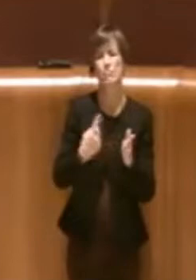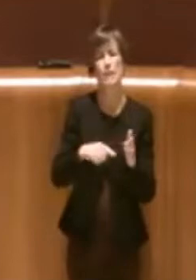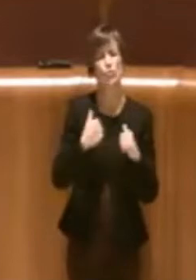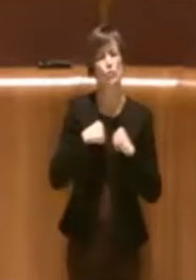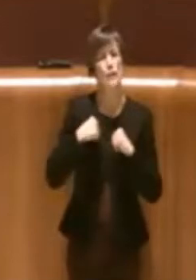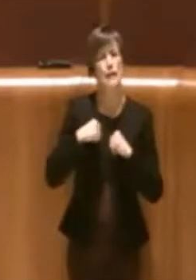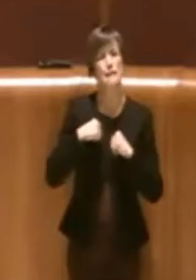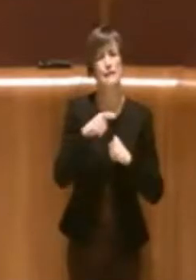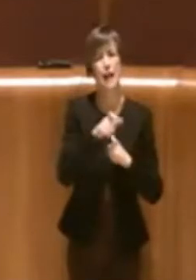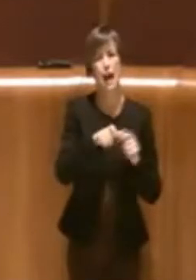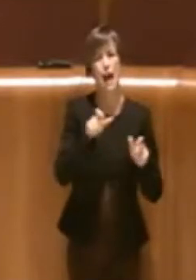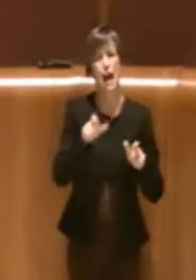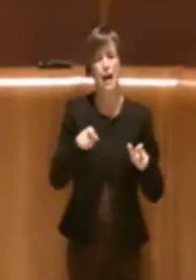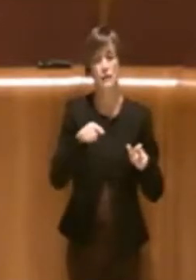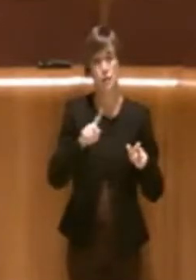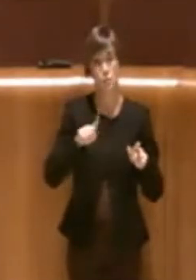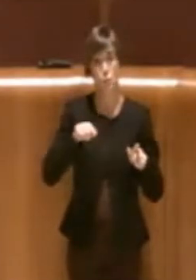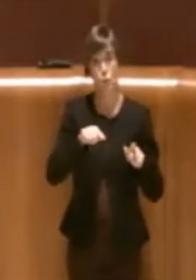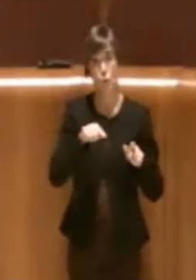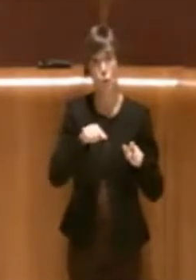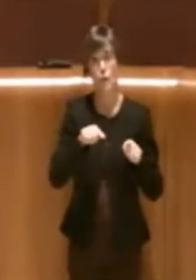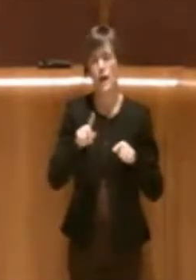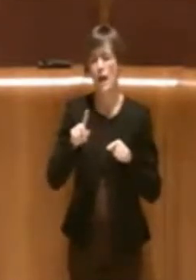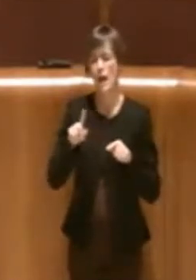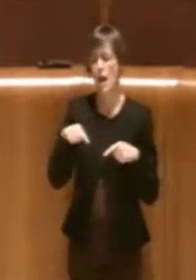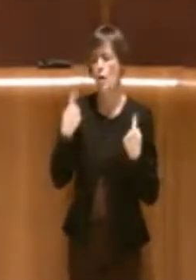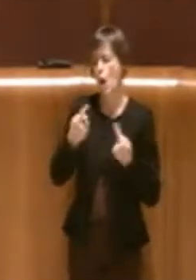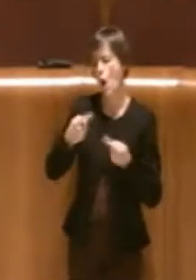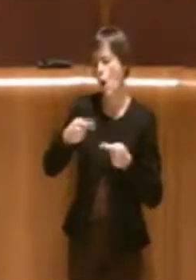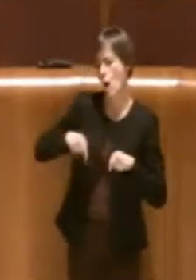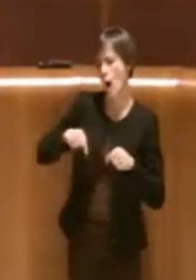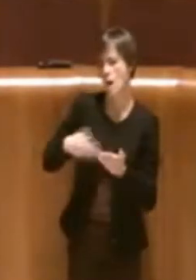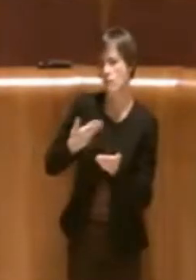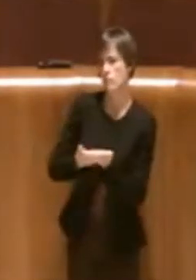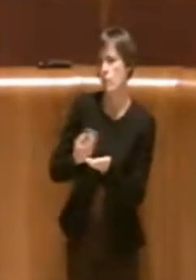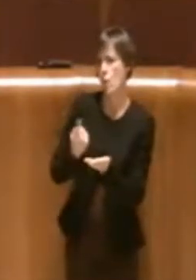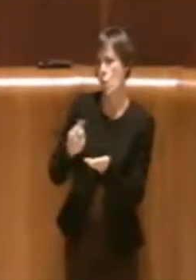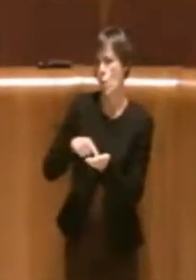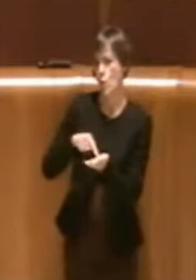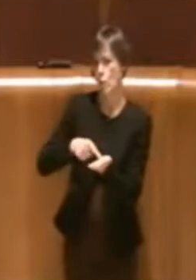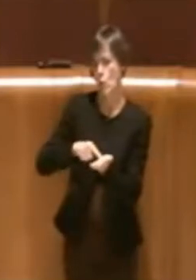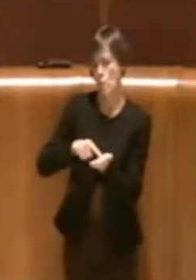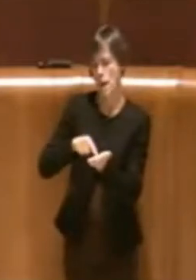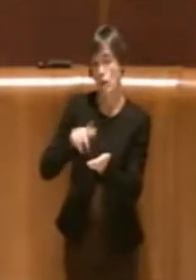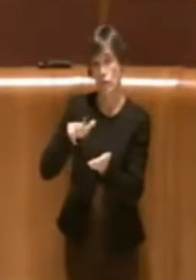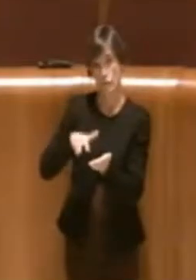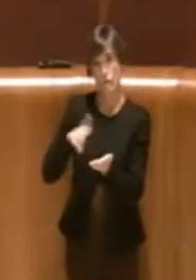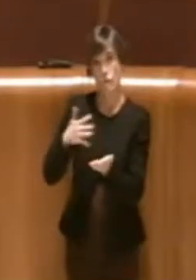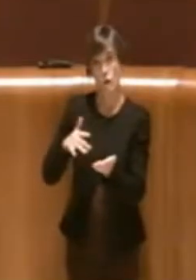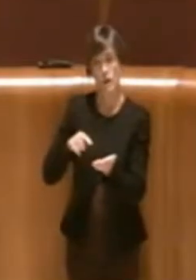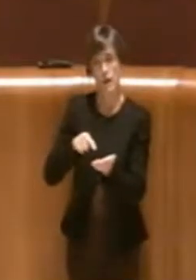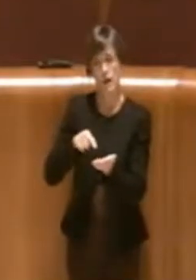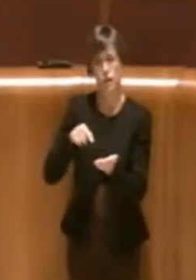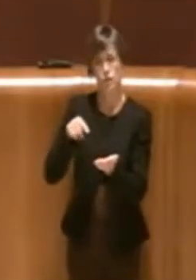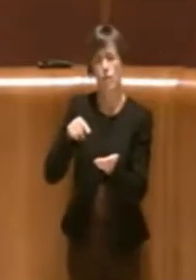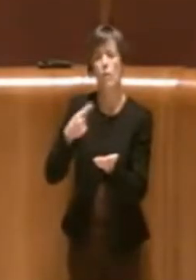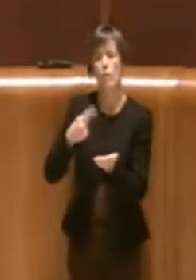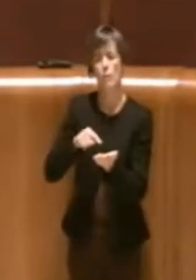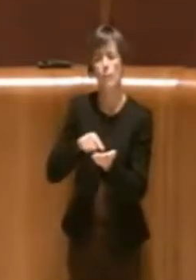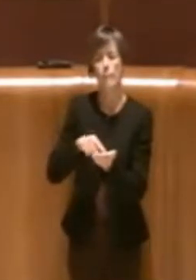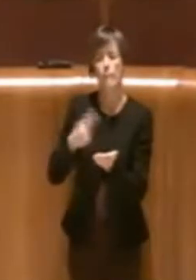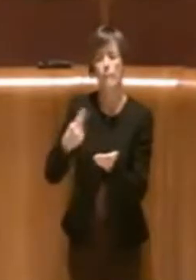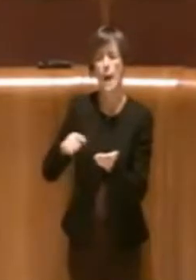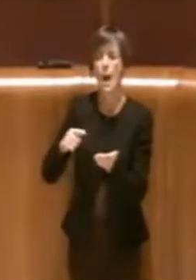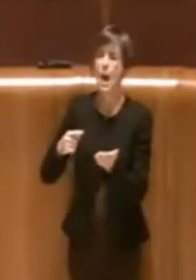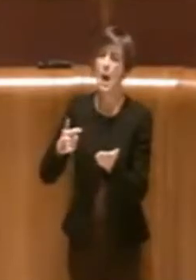perché anche lì abbiamo presentato in aula un atto che abbiamo votato proprio per attivare, nel corso